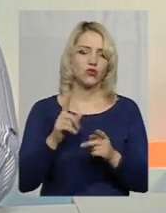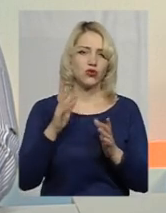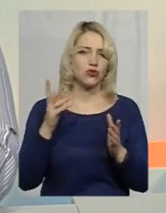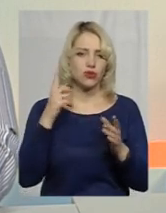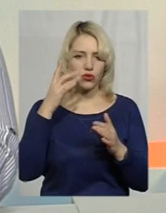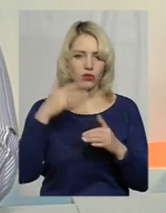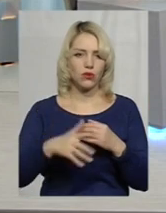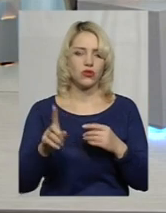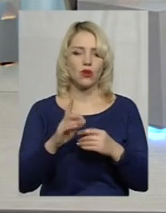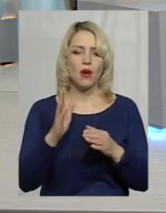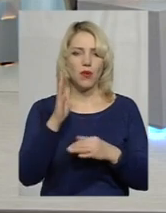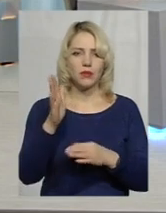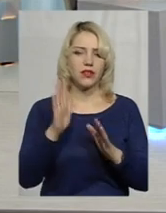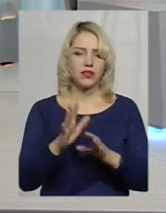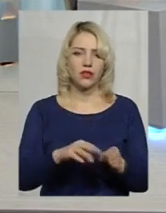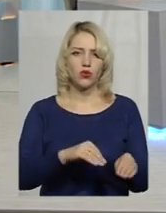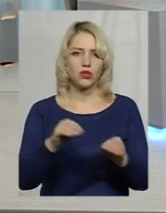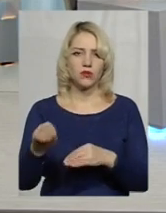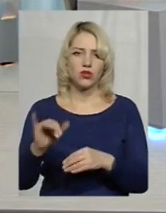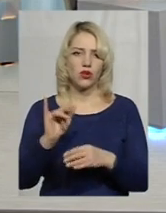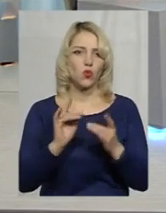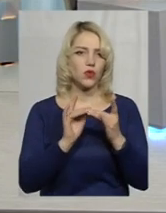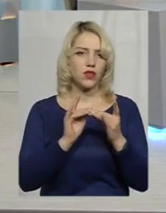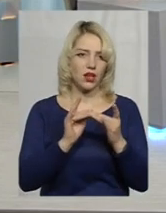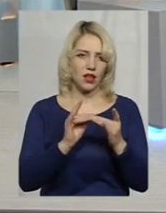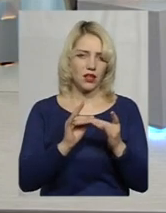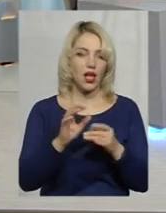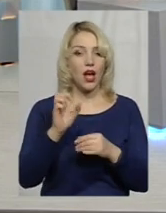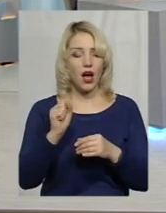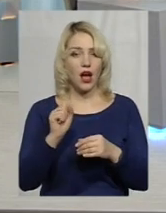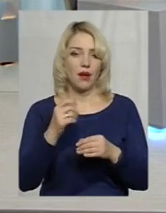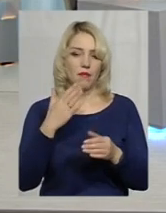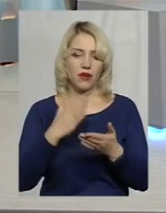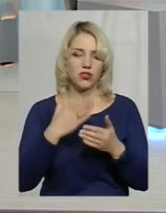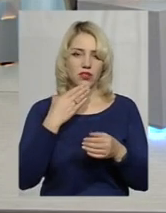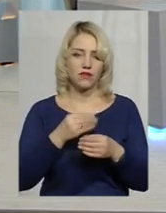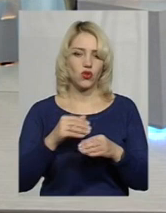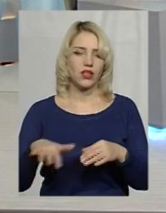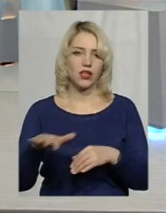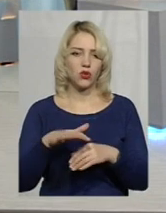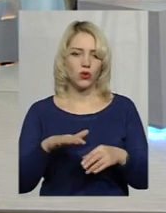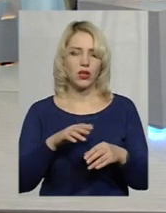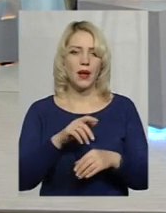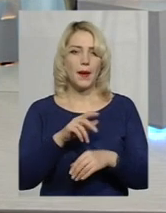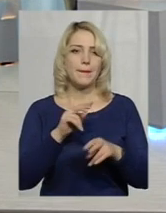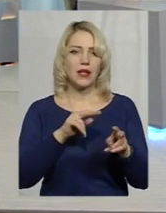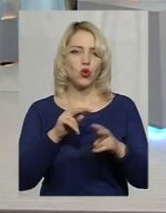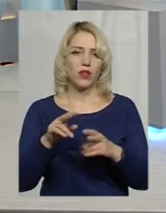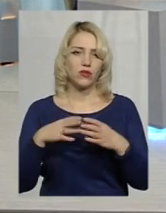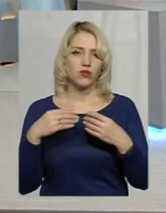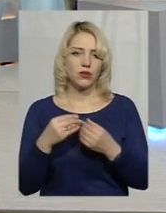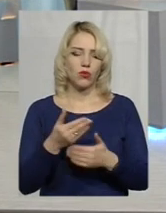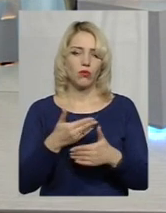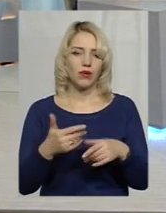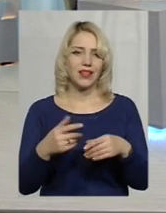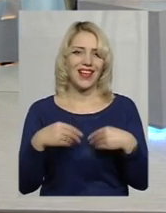тільки розміщення до інтернату. А маючи на своїй території патронатну сім'ю, ми таким чином даємо